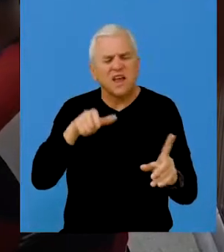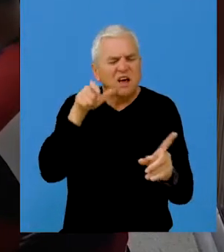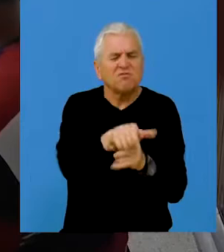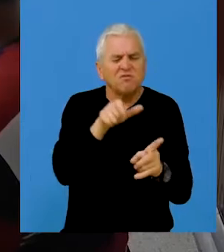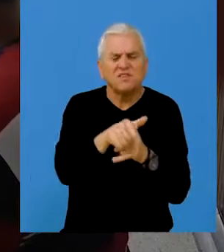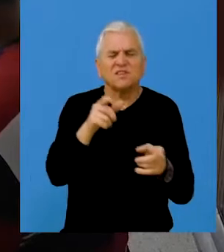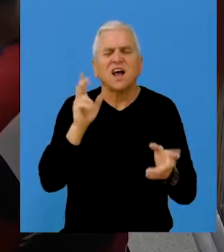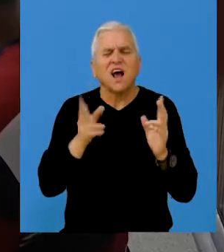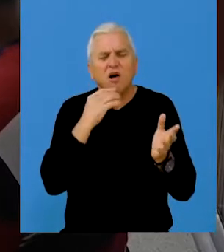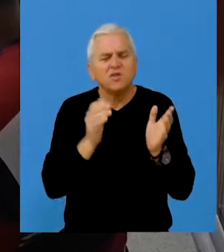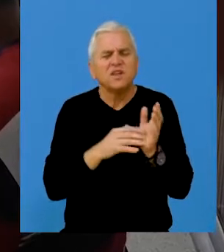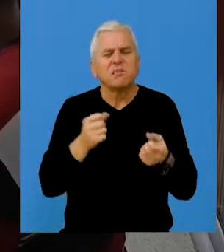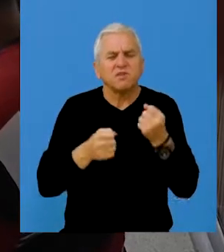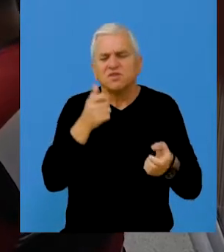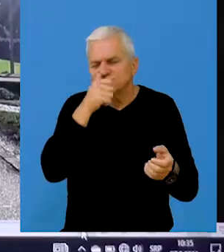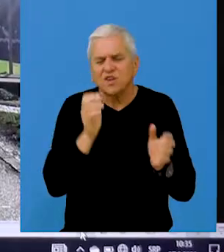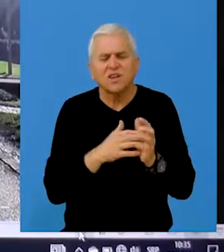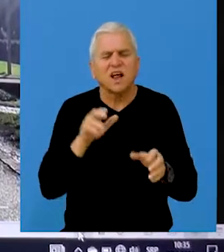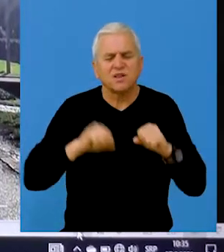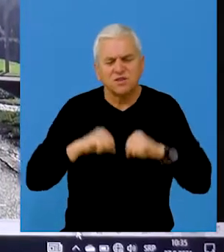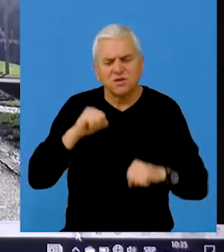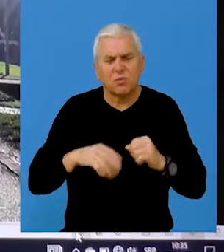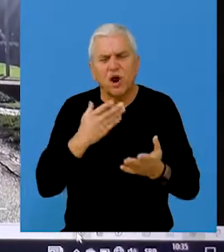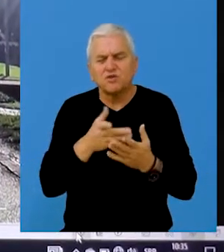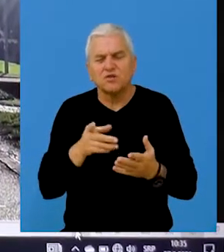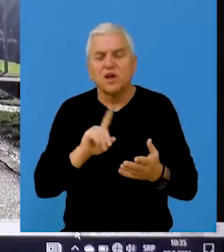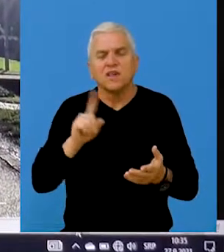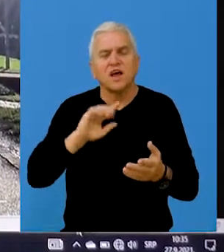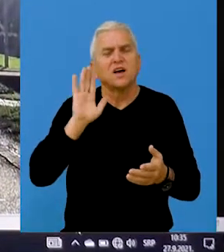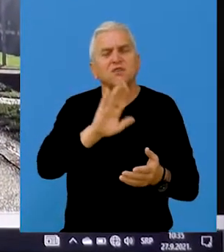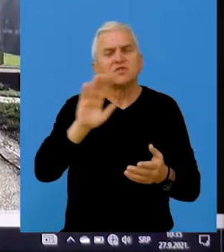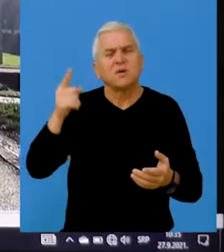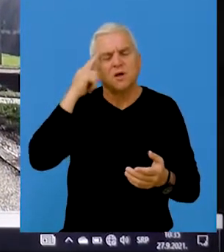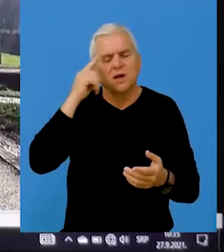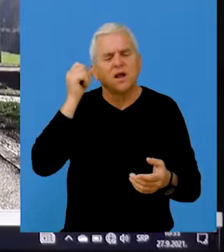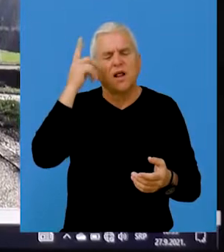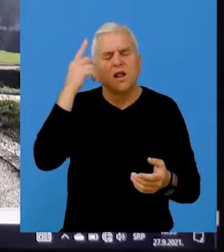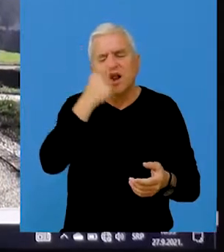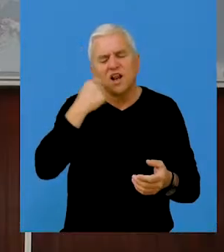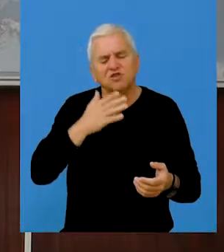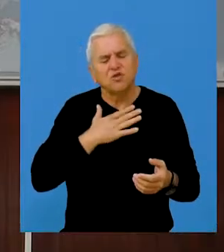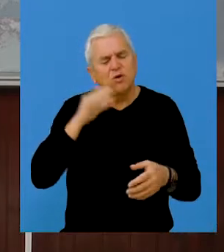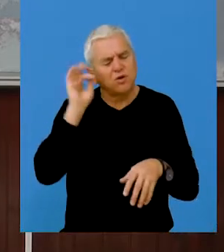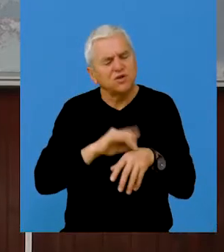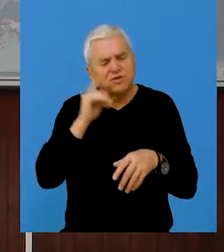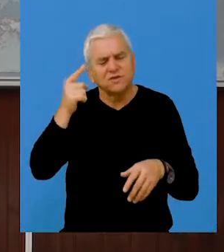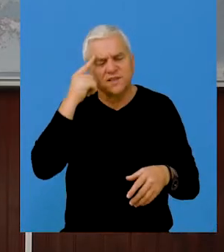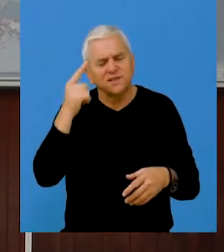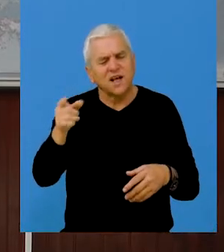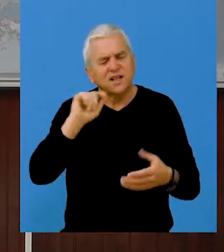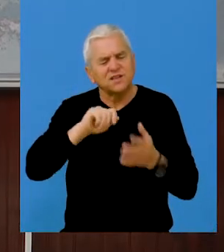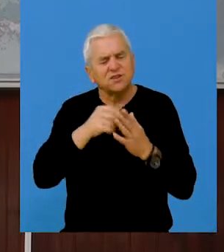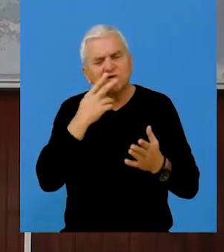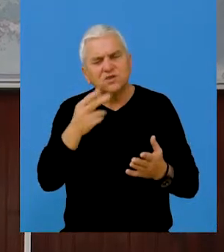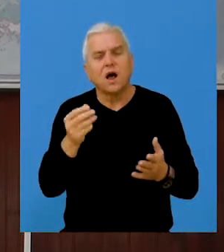ne namećemo stavove niti govorimo kako treba da se ponašaju, nego oni će na bazi svog iskustva i svog